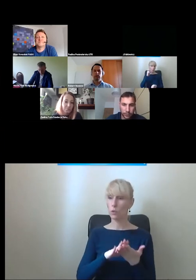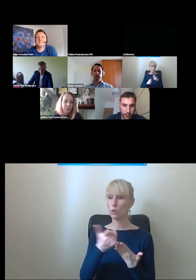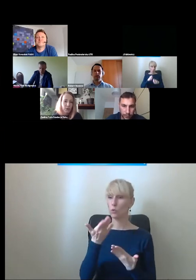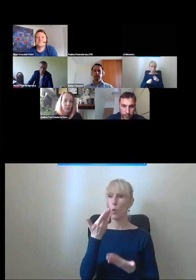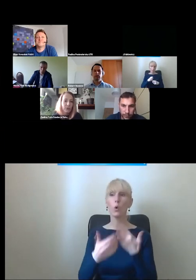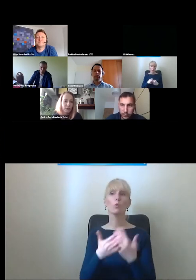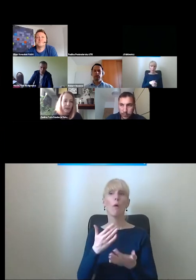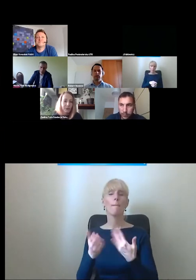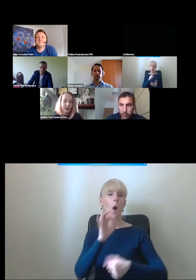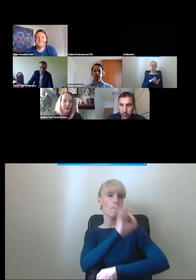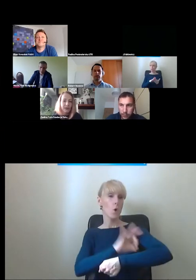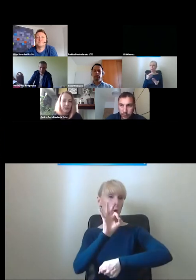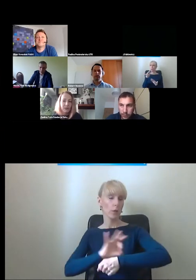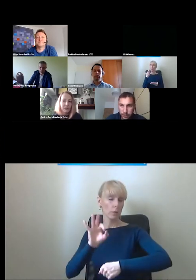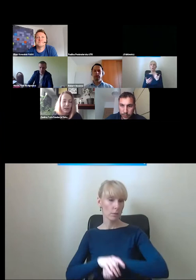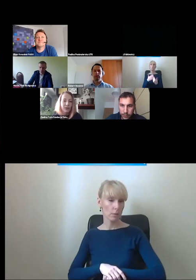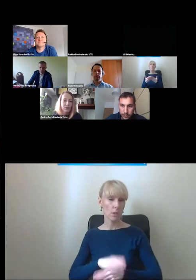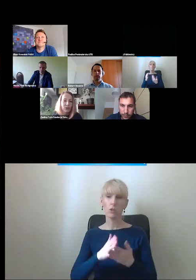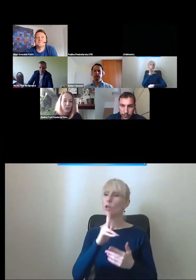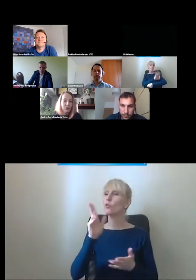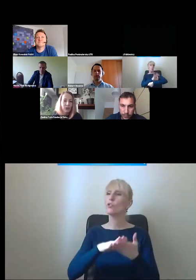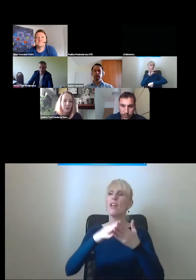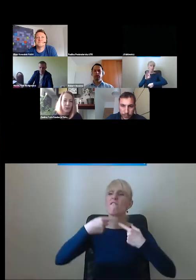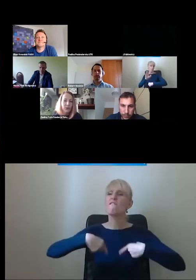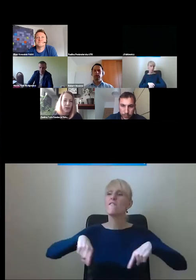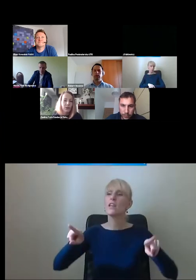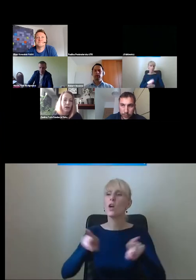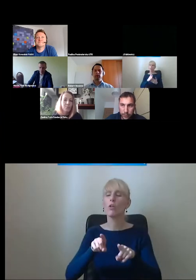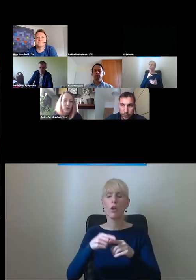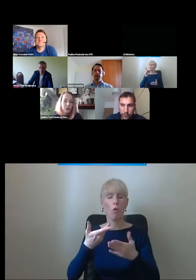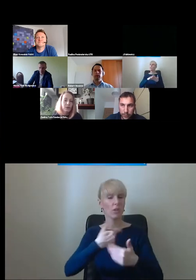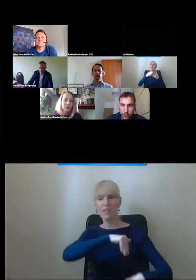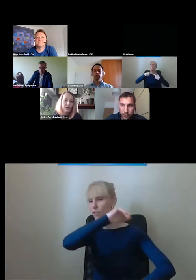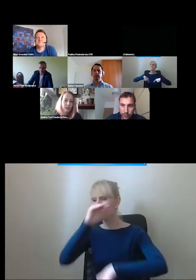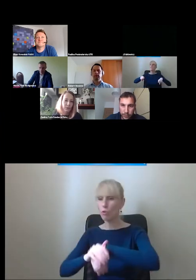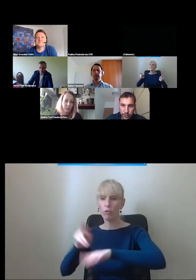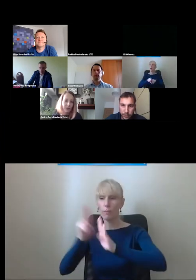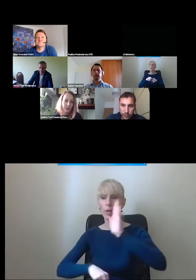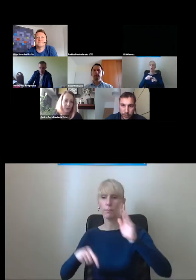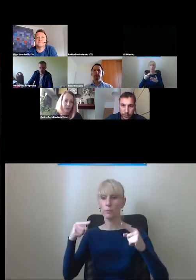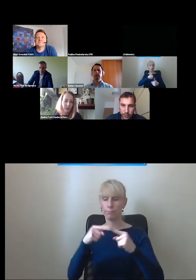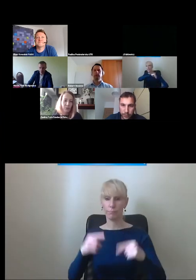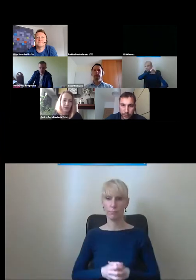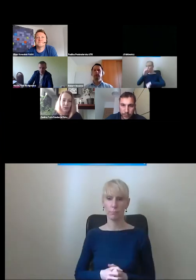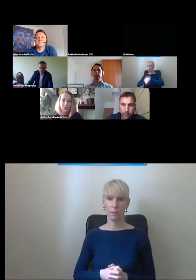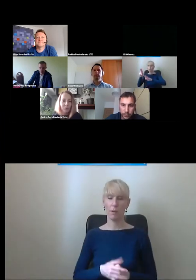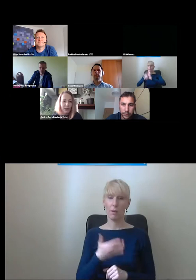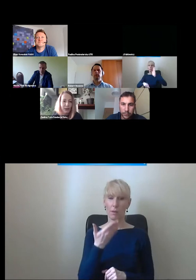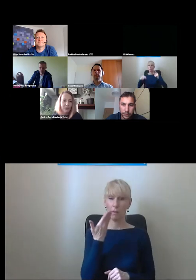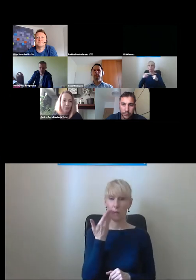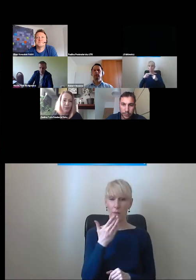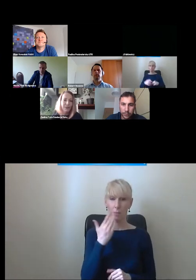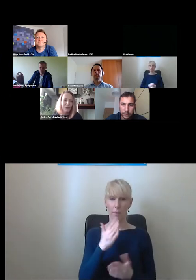słabo zaprojektowane, tylko z tego, że ktoś je wykonał mocno, niezgodnie z przepisami. Pojawiają się